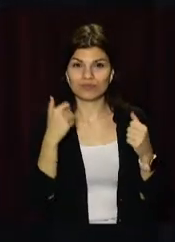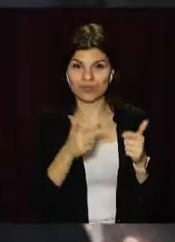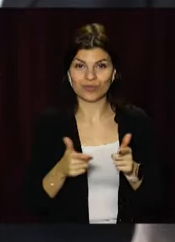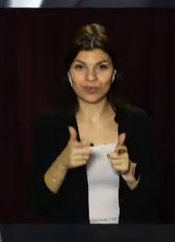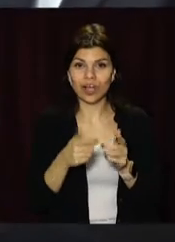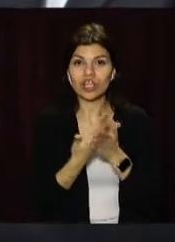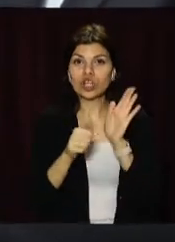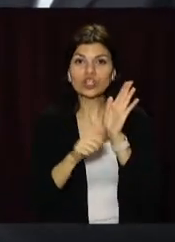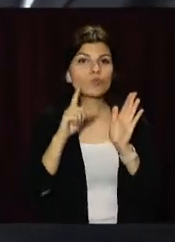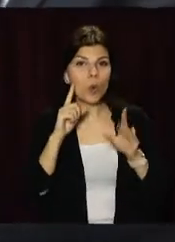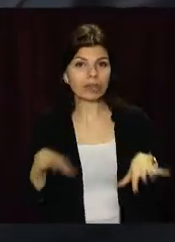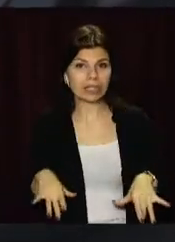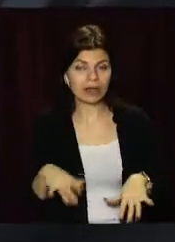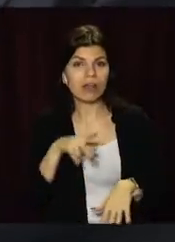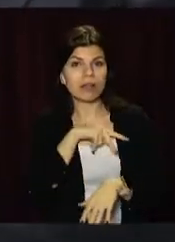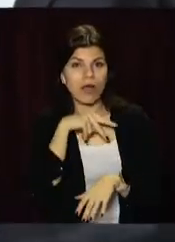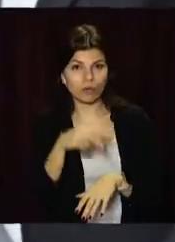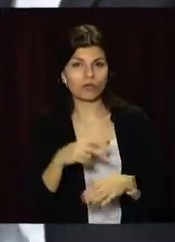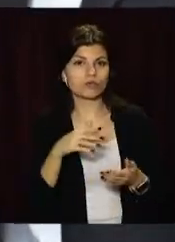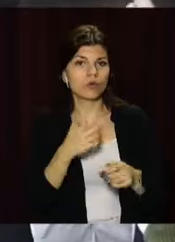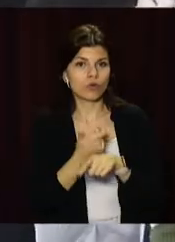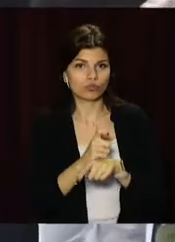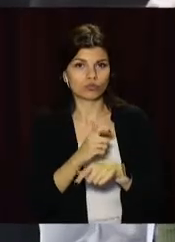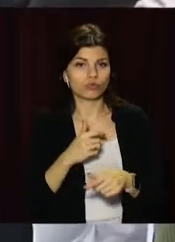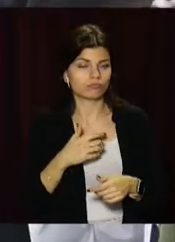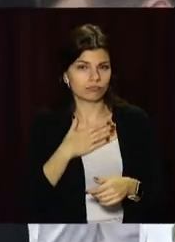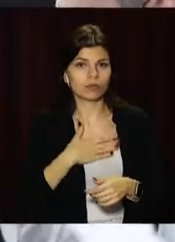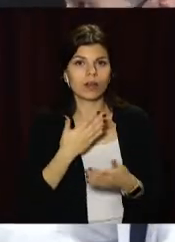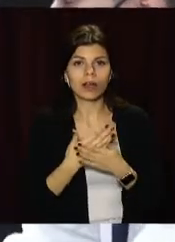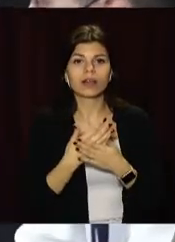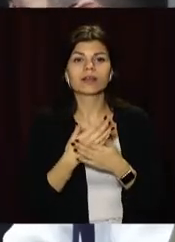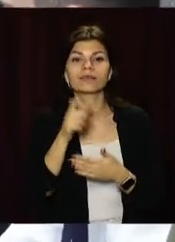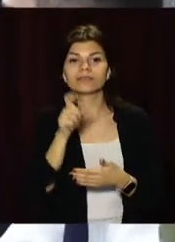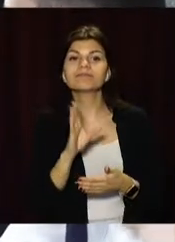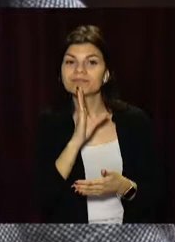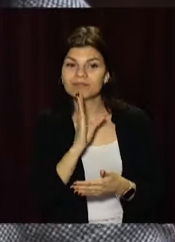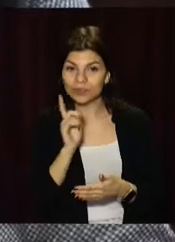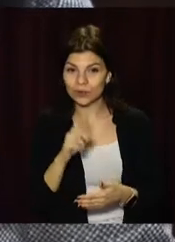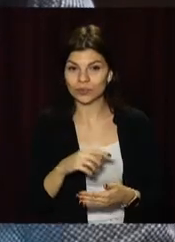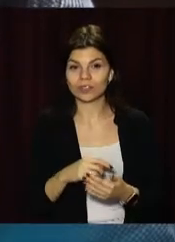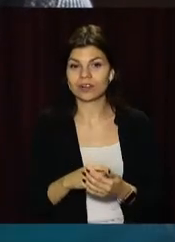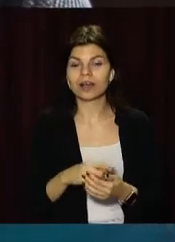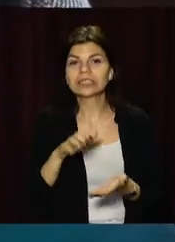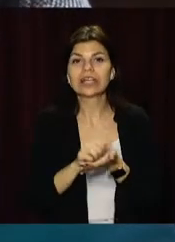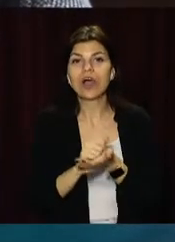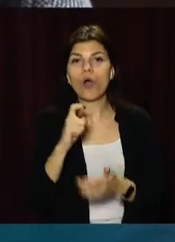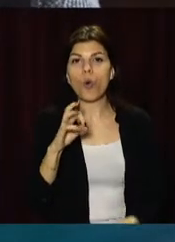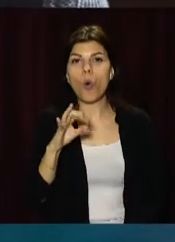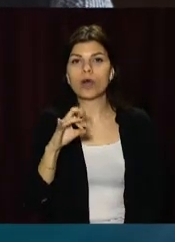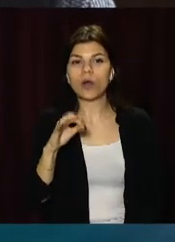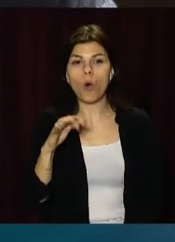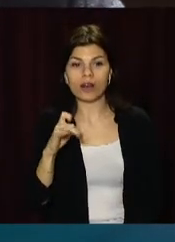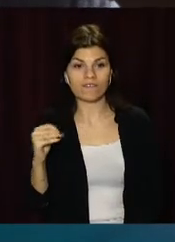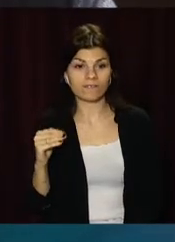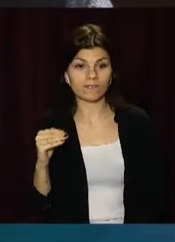шість молодих тренерів-викладачів нагородили почесними грамотами. Серед них і гореографка Ельвіра В'язова. Для мене це за